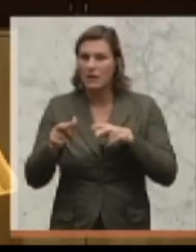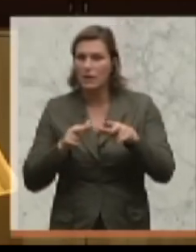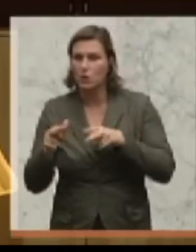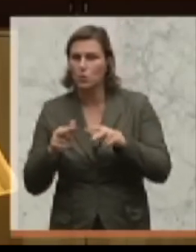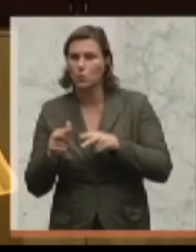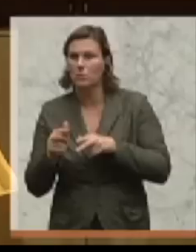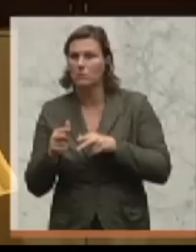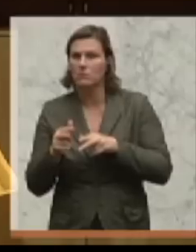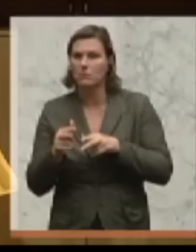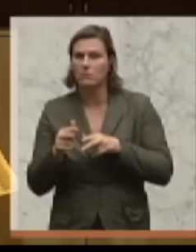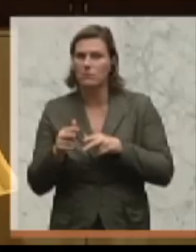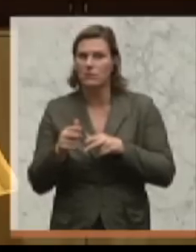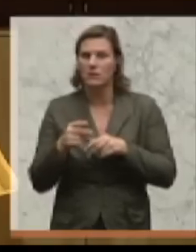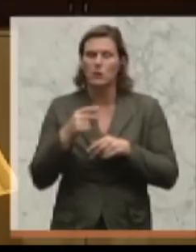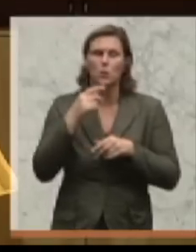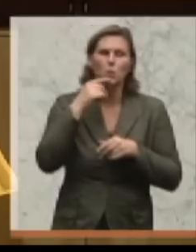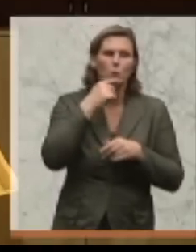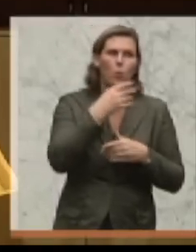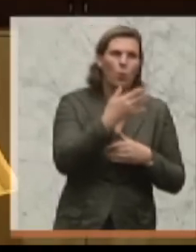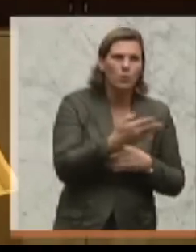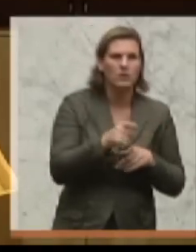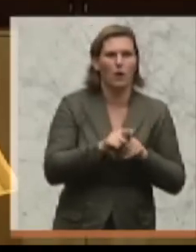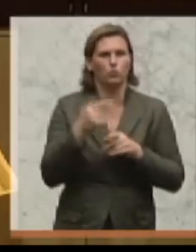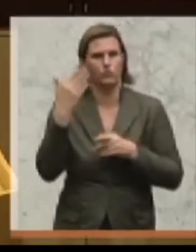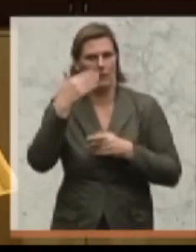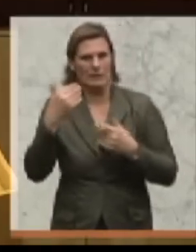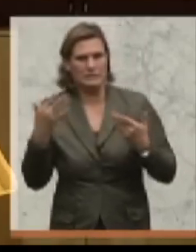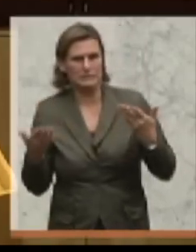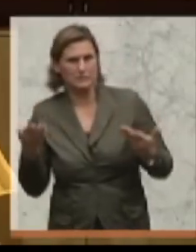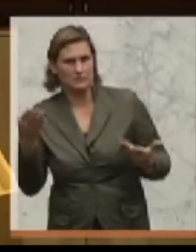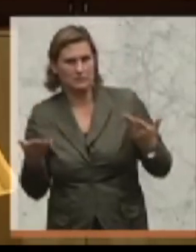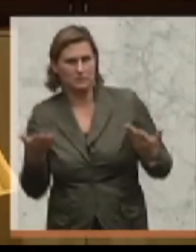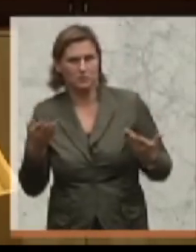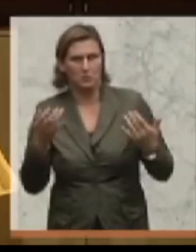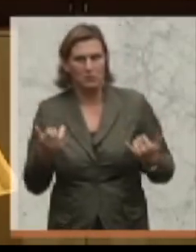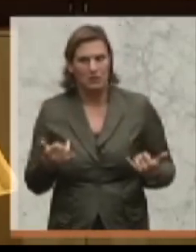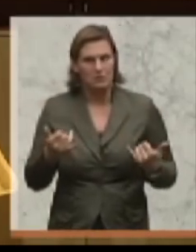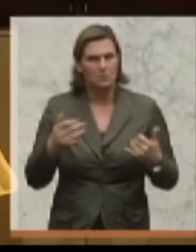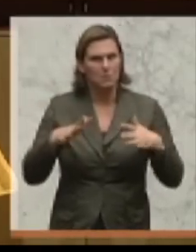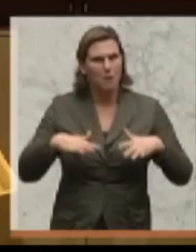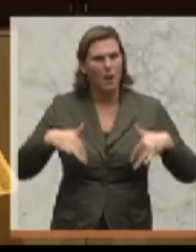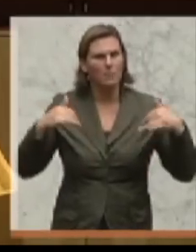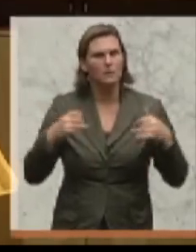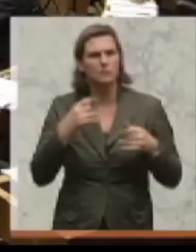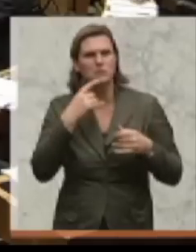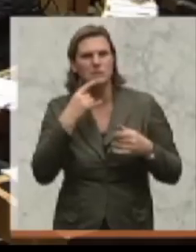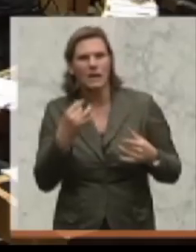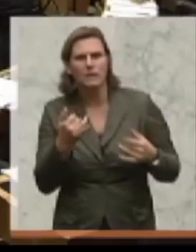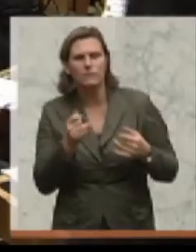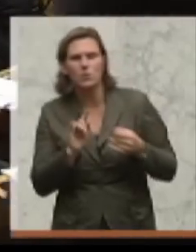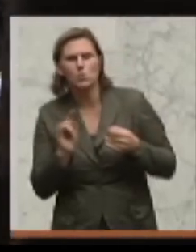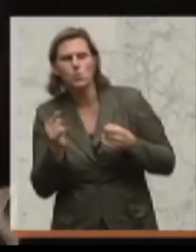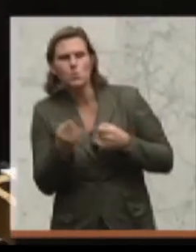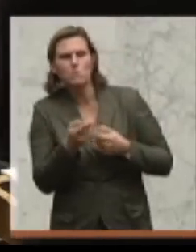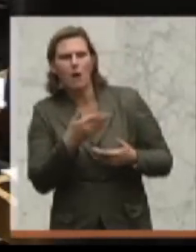beide Seiten, sowohl rot als auch schwarz, dieses Parlament hier und die Abgeordneten im Prinzip immer als Alibi-Handlung ansehen. Sie